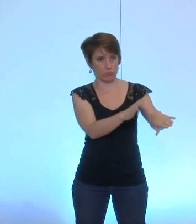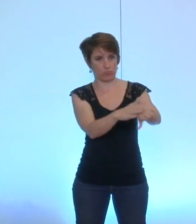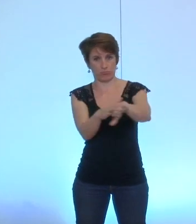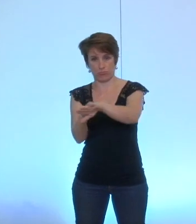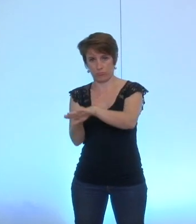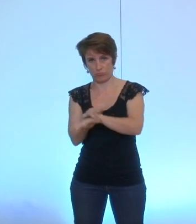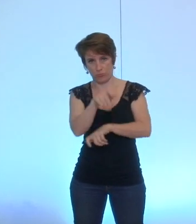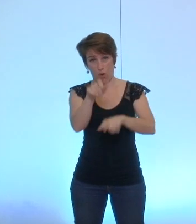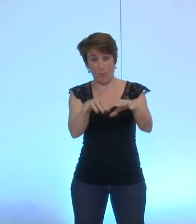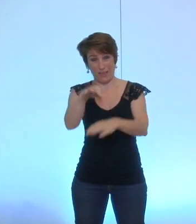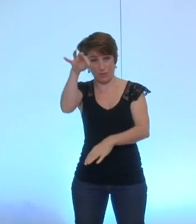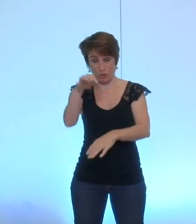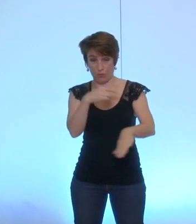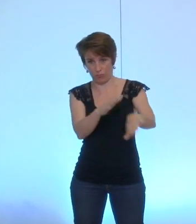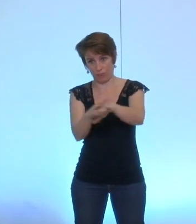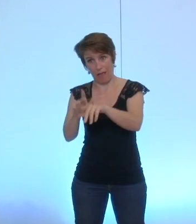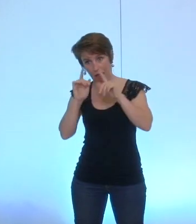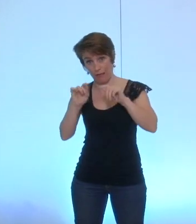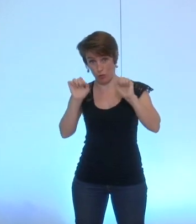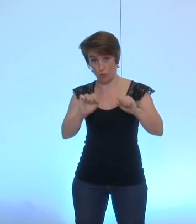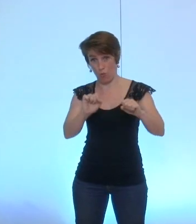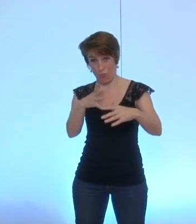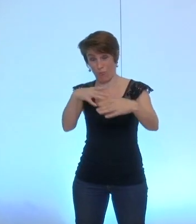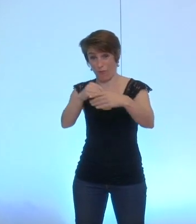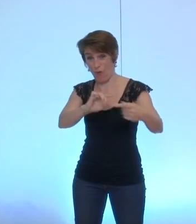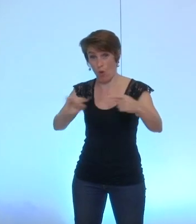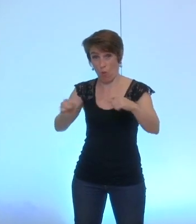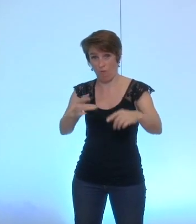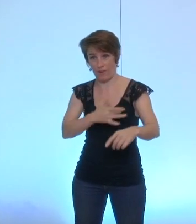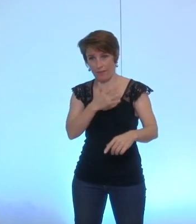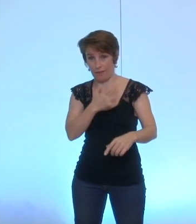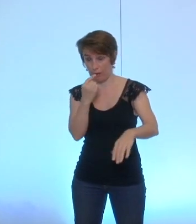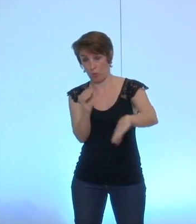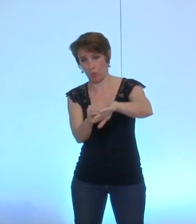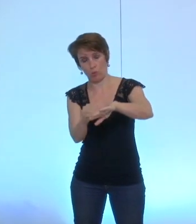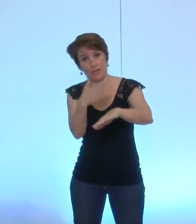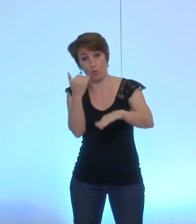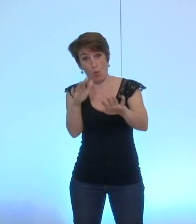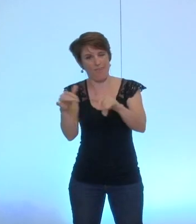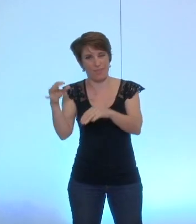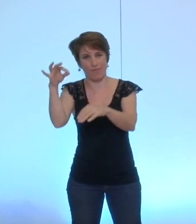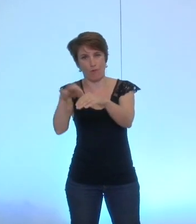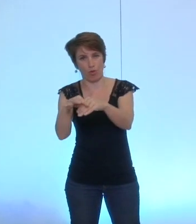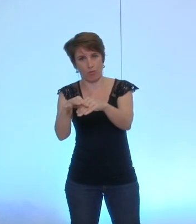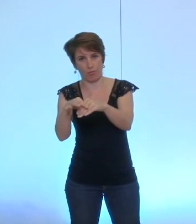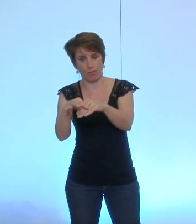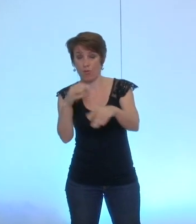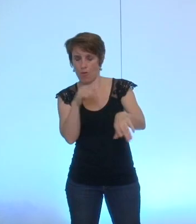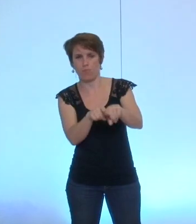conflits d'intérêts donc qu n'ont pas intérêt ou à participer à un débat ou à voter sur une délibération c'est un moyen